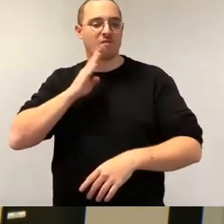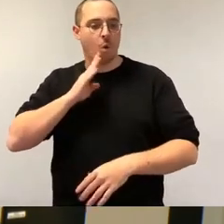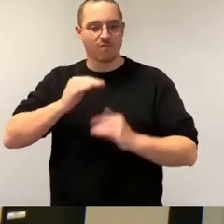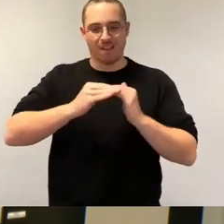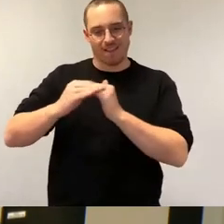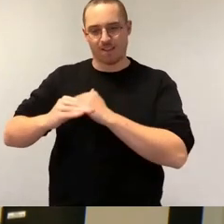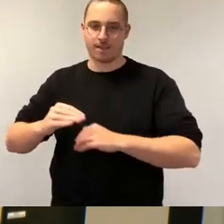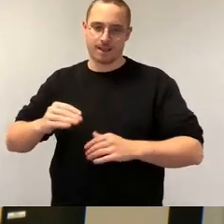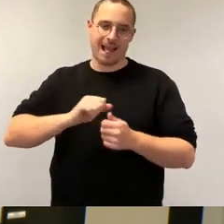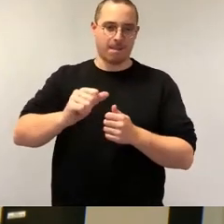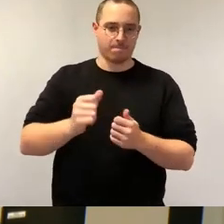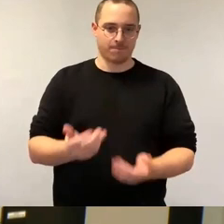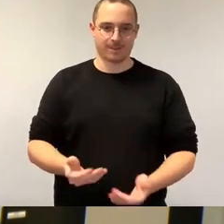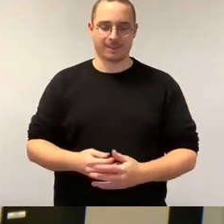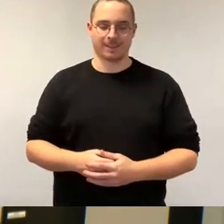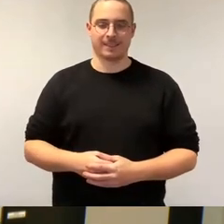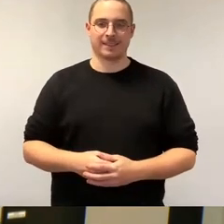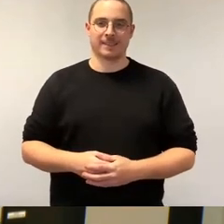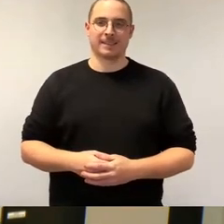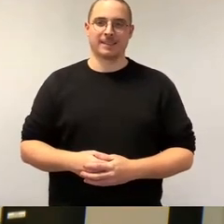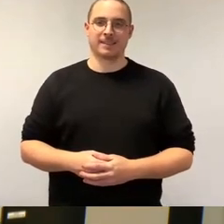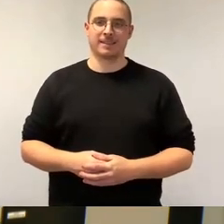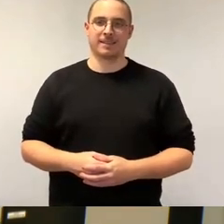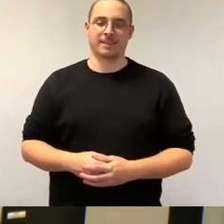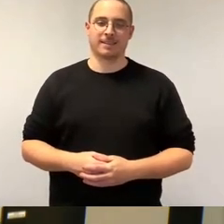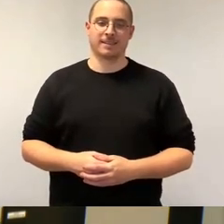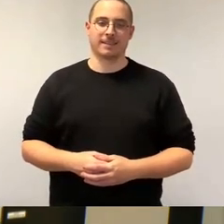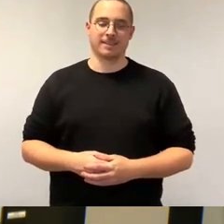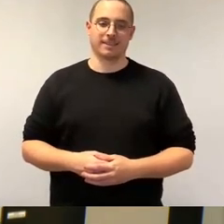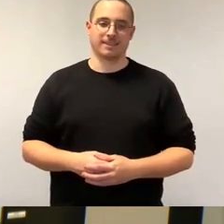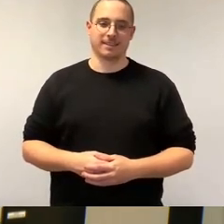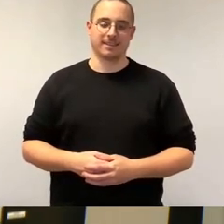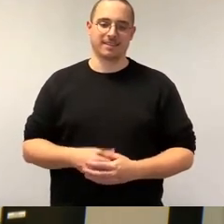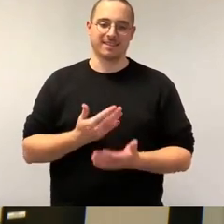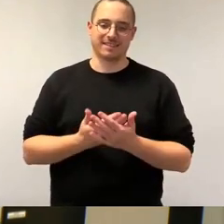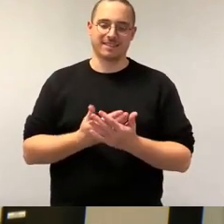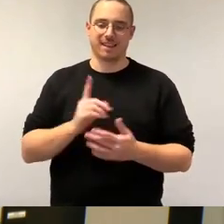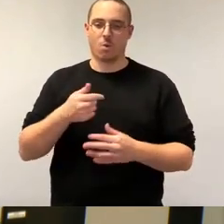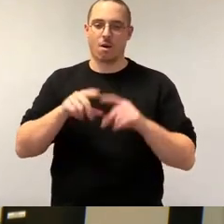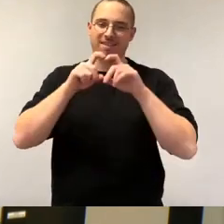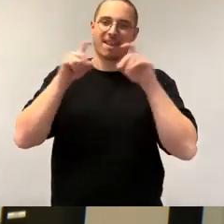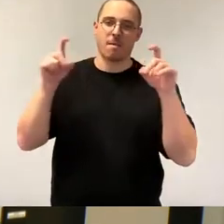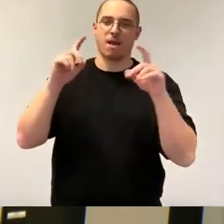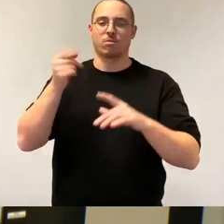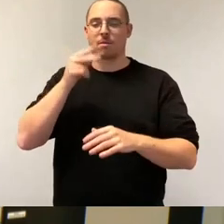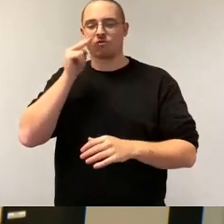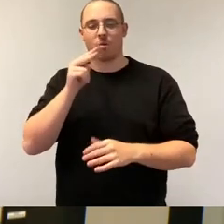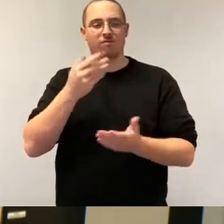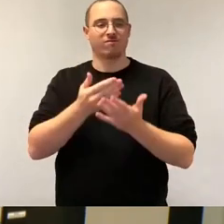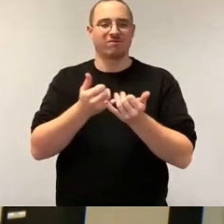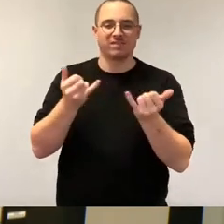generell dieses Thema vorangebracht werden kann, auch mit Blick auf unsere Forschungslandschaft. Ich denke, die Institute,